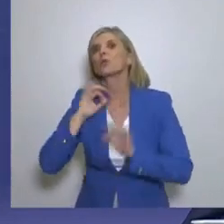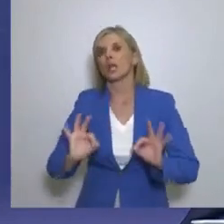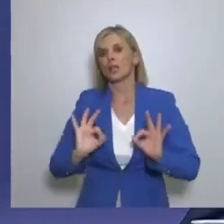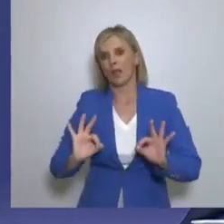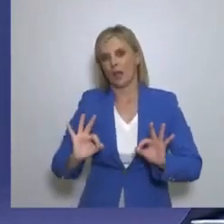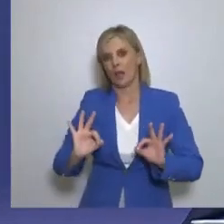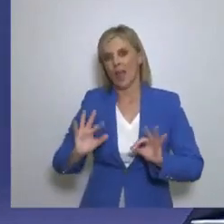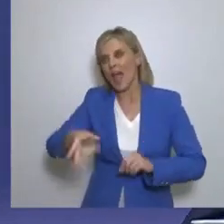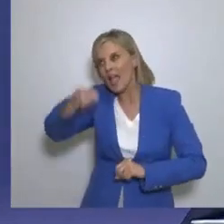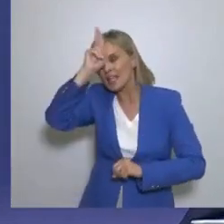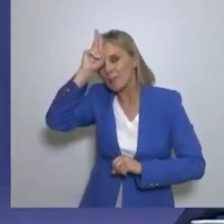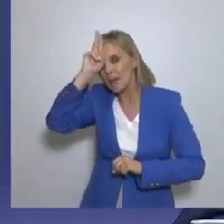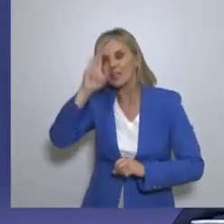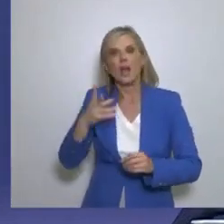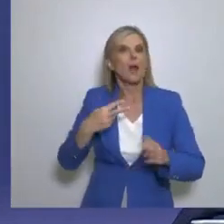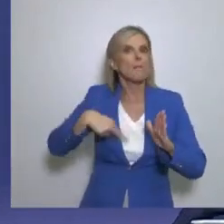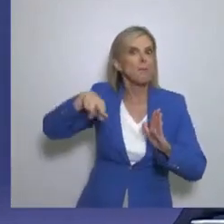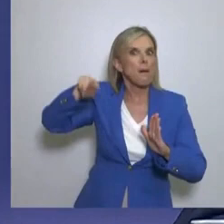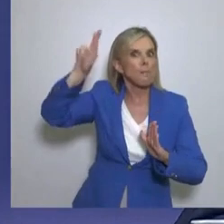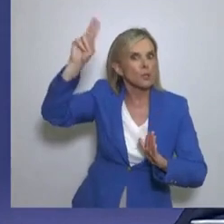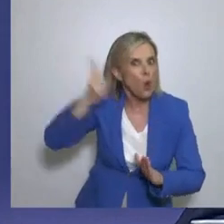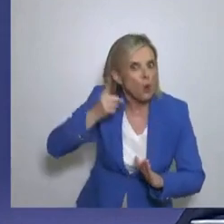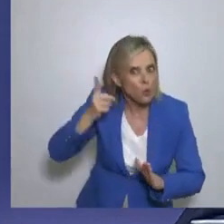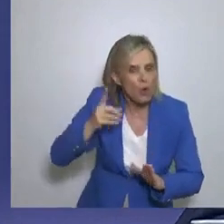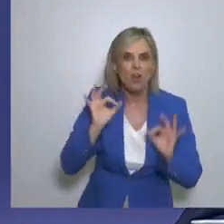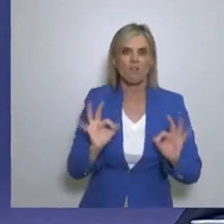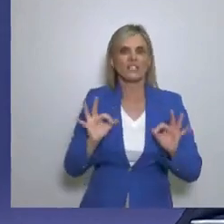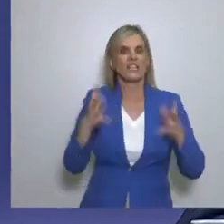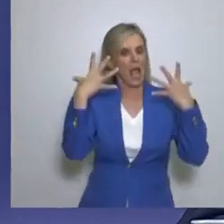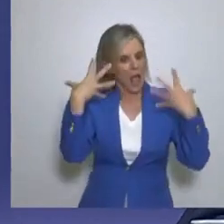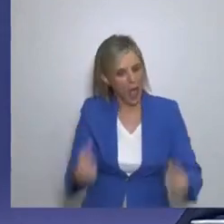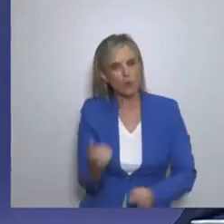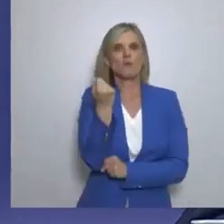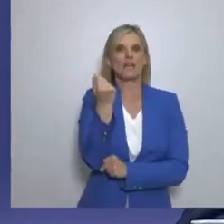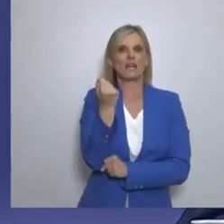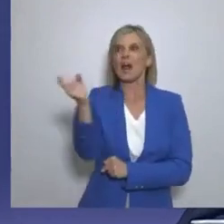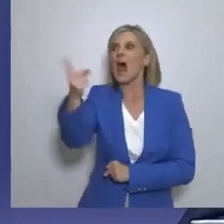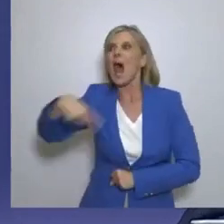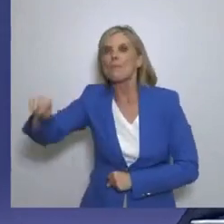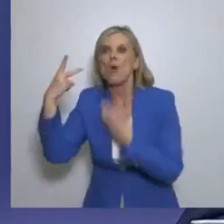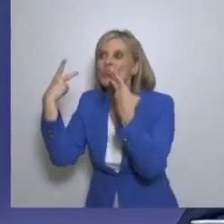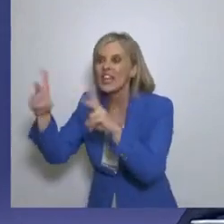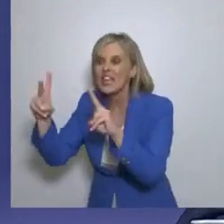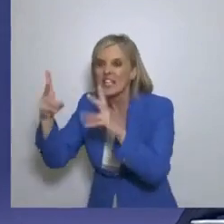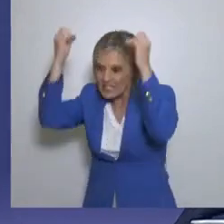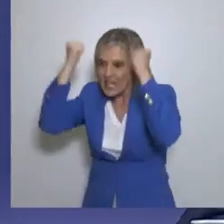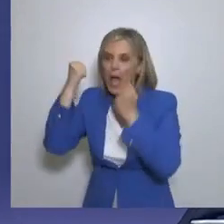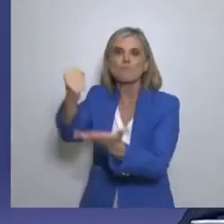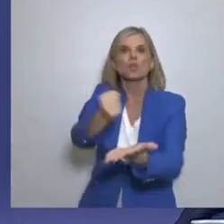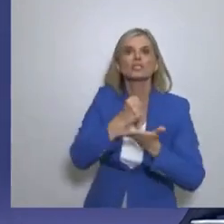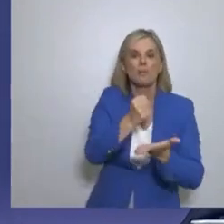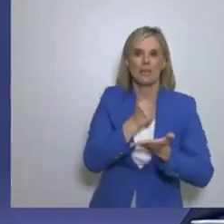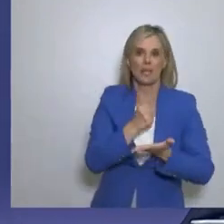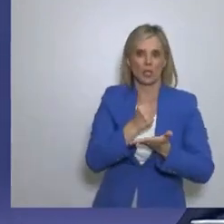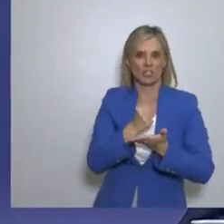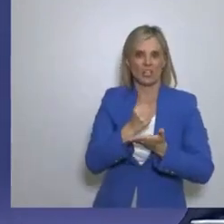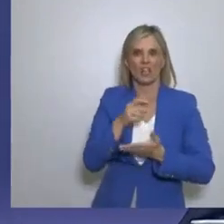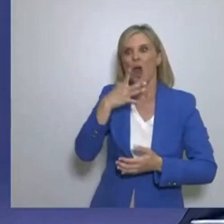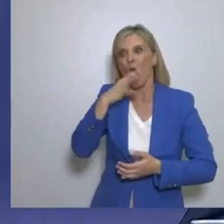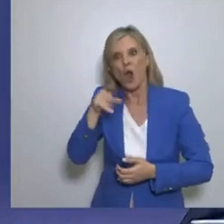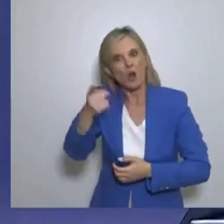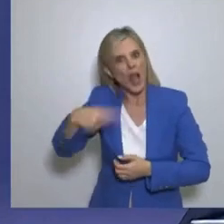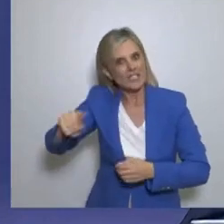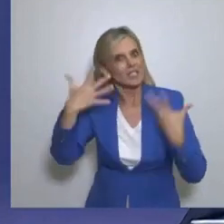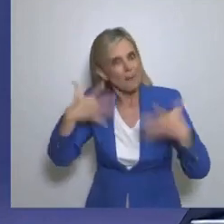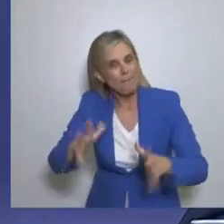σύστημα και τους στοκισμούς. Άρα κύριοι ναι έχουμε χρήματα της αποζημιώσης σας έχουμε χρήματα να μας επιστρέψετε τα δάνεια που έχετε πάρει